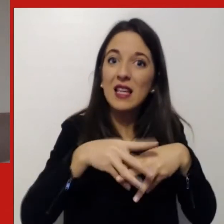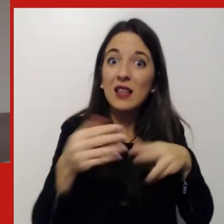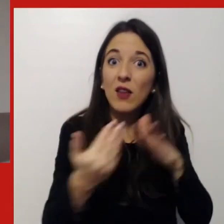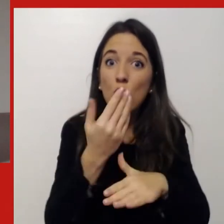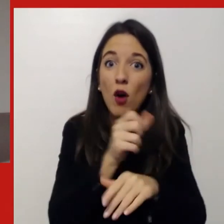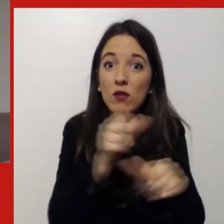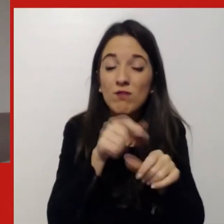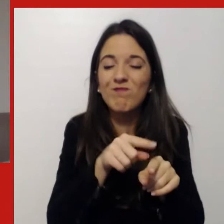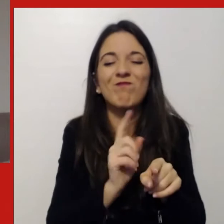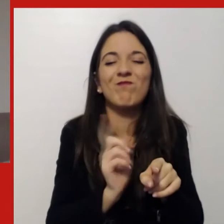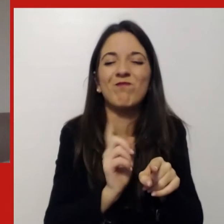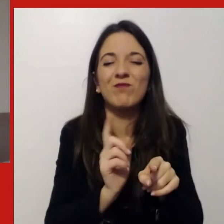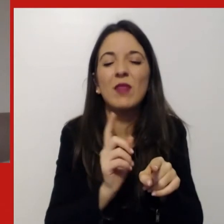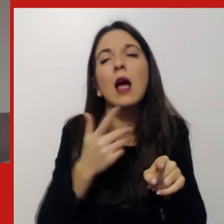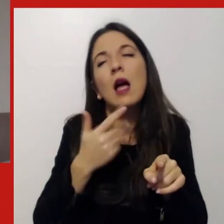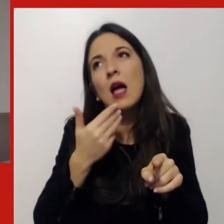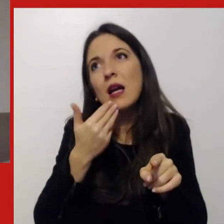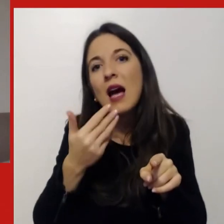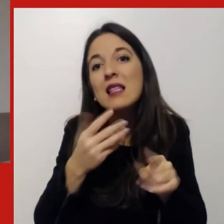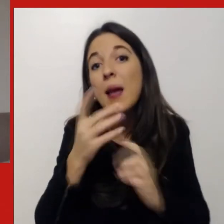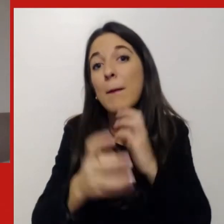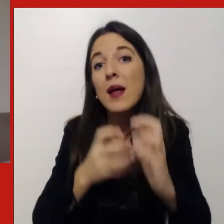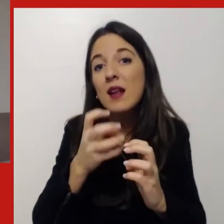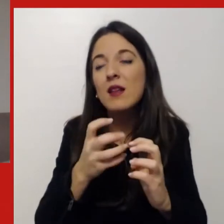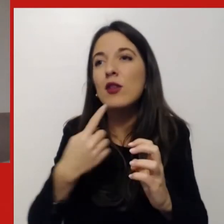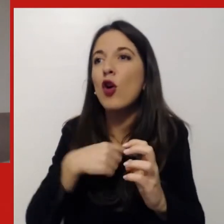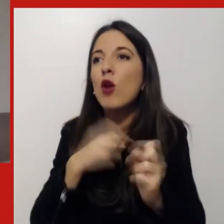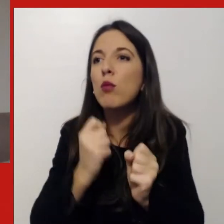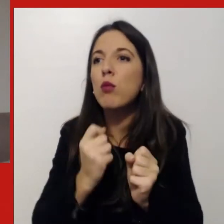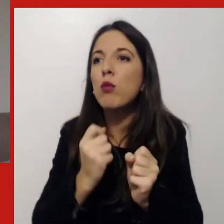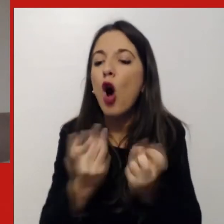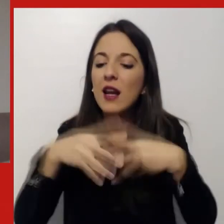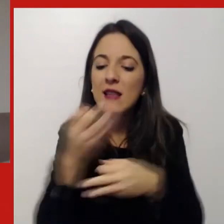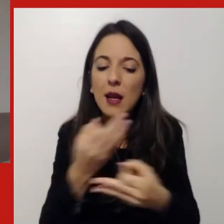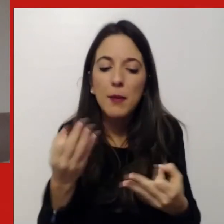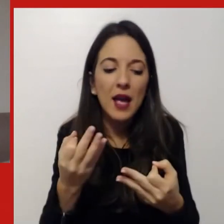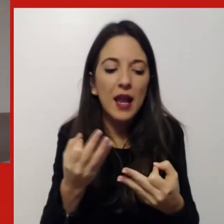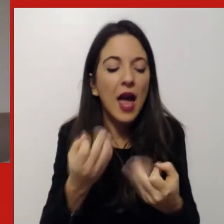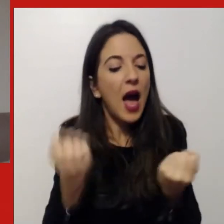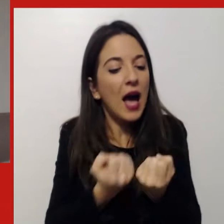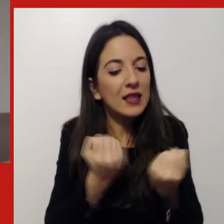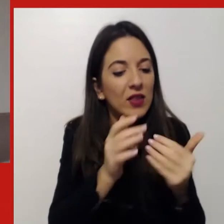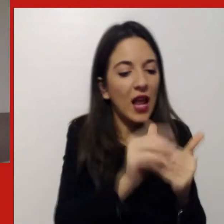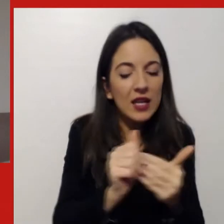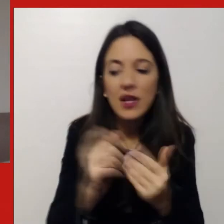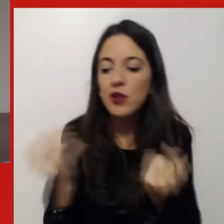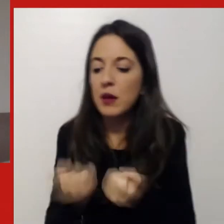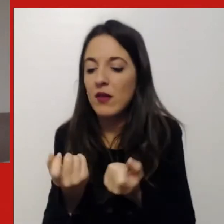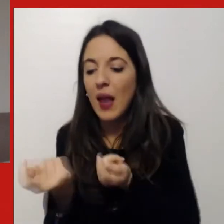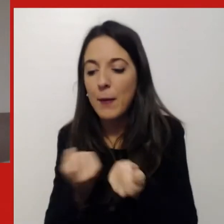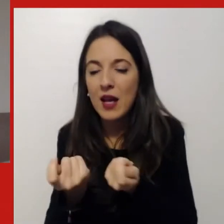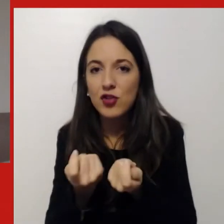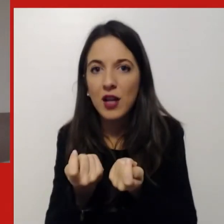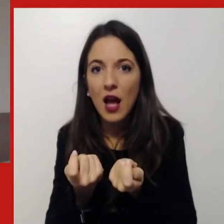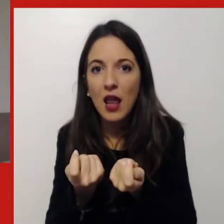rafforzamento di quelle buone capacità manageriali di leadership che comunque si devono avere anche nel lavoro full